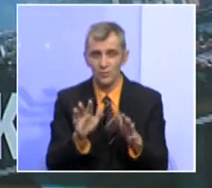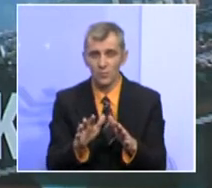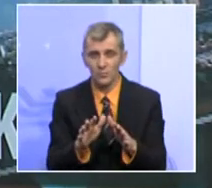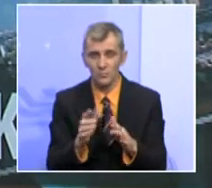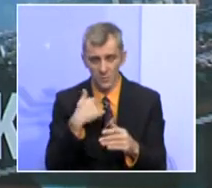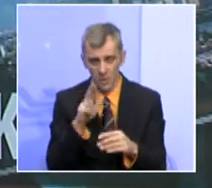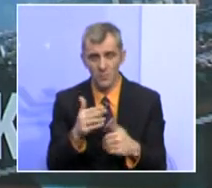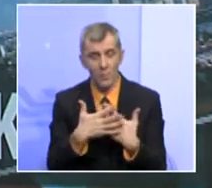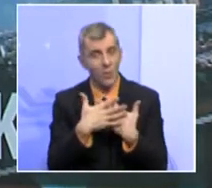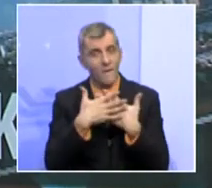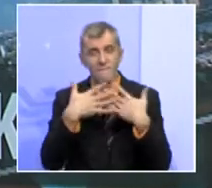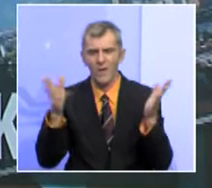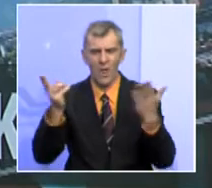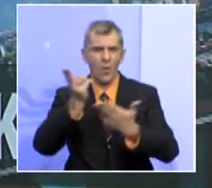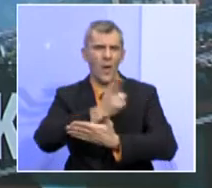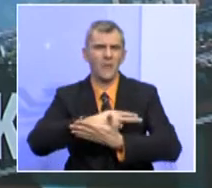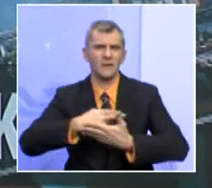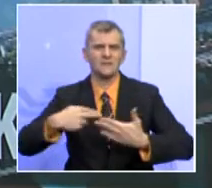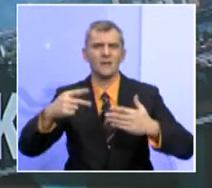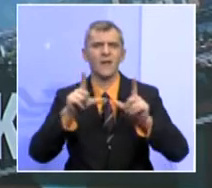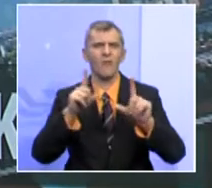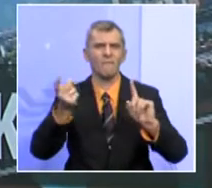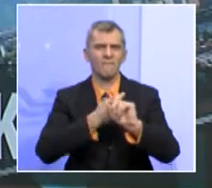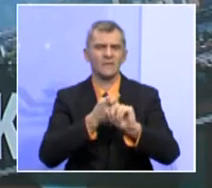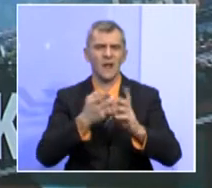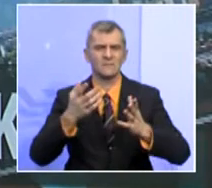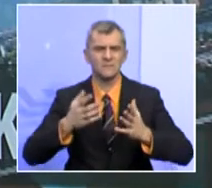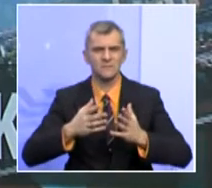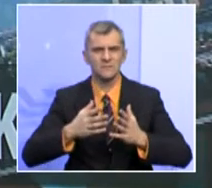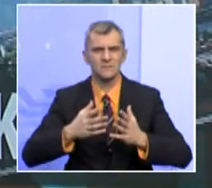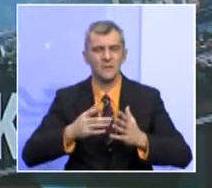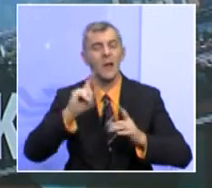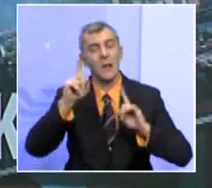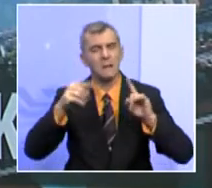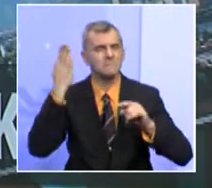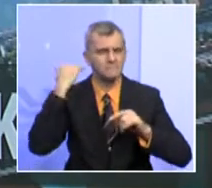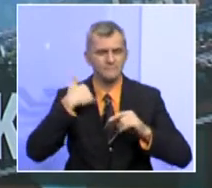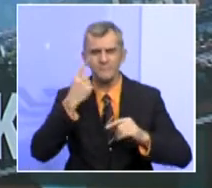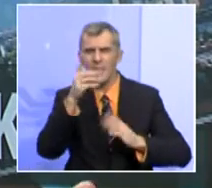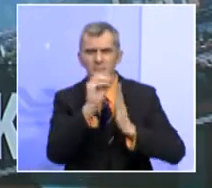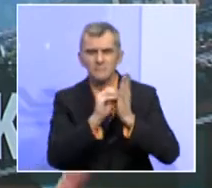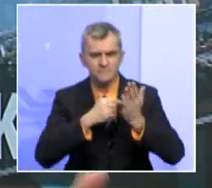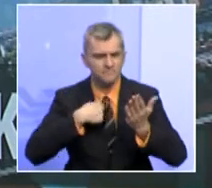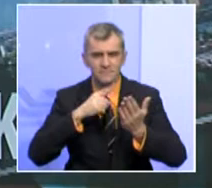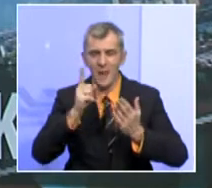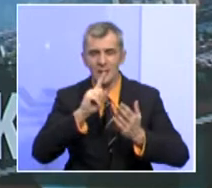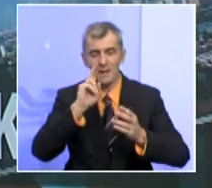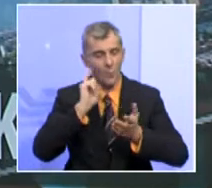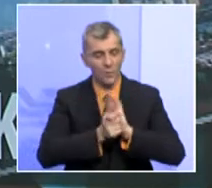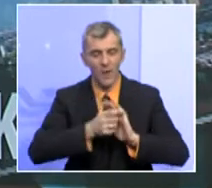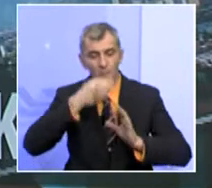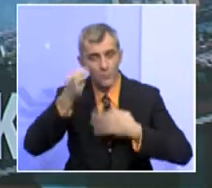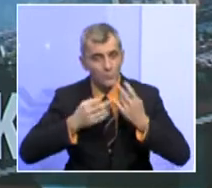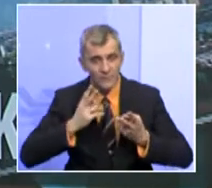veliku glomaznu administraciju u federaciji BiH. Međutim, neki da najidžoh na jedan podatak koji nisam provjerio odmah, moram